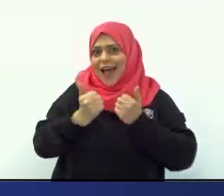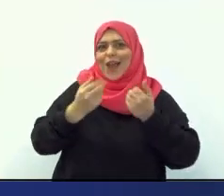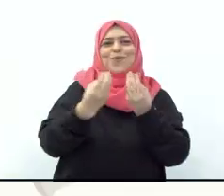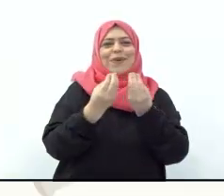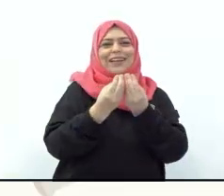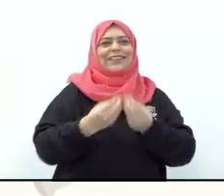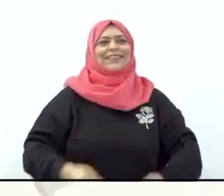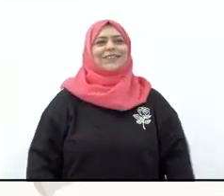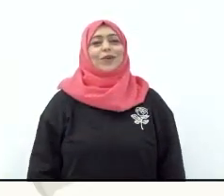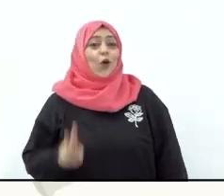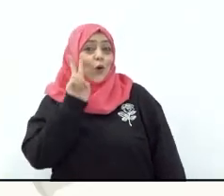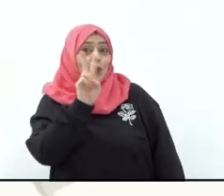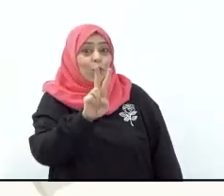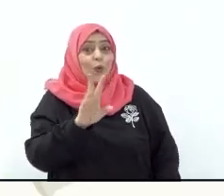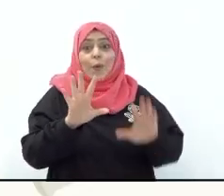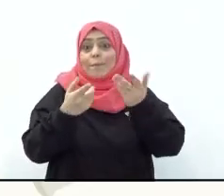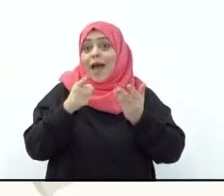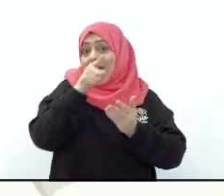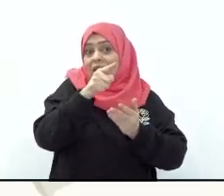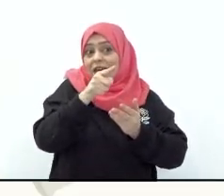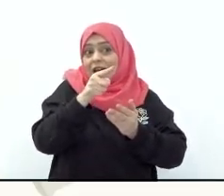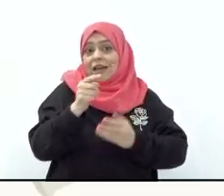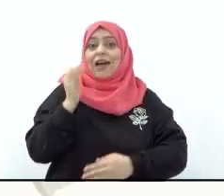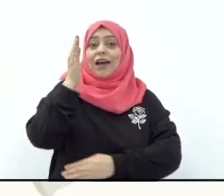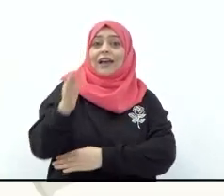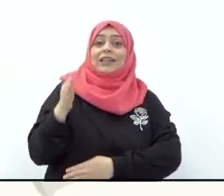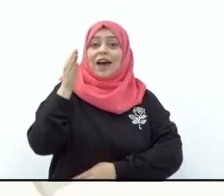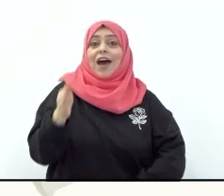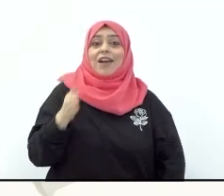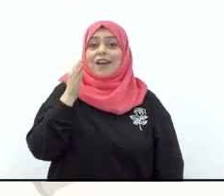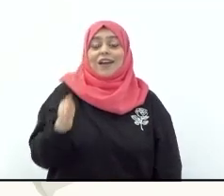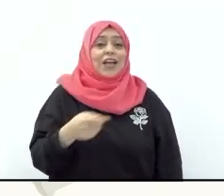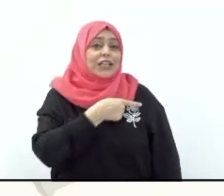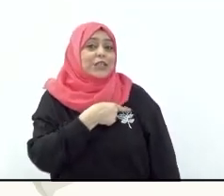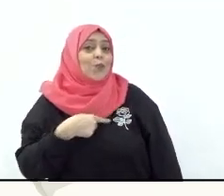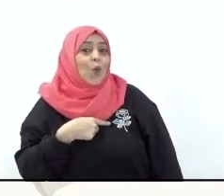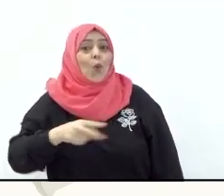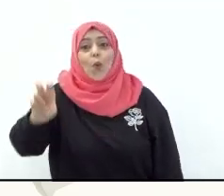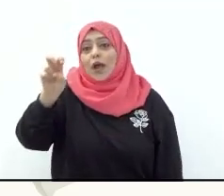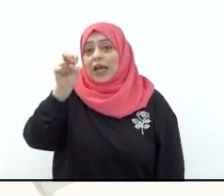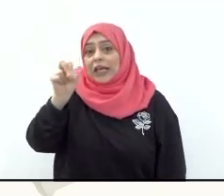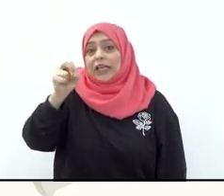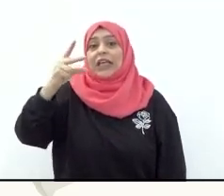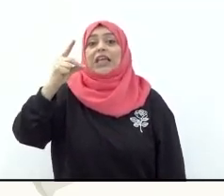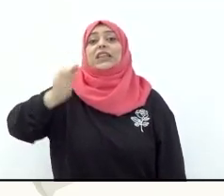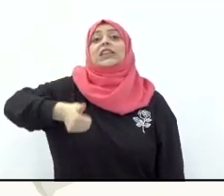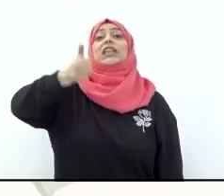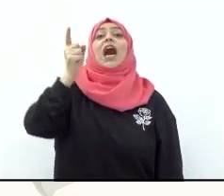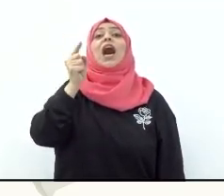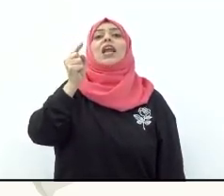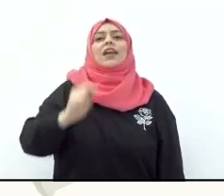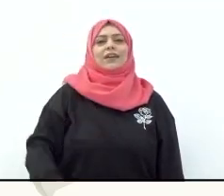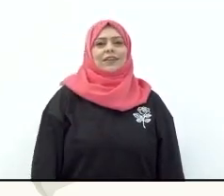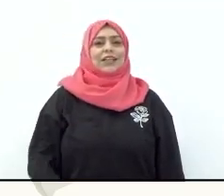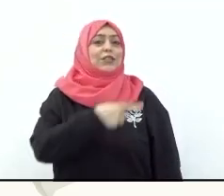انظروا معي ما هذا؟ اسمه قطار اسمه قطار